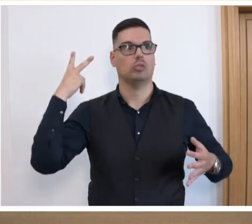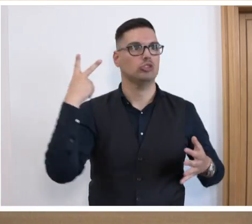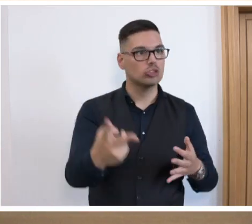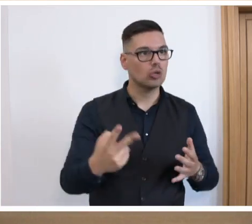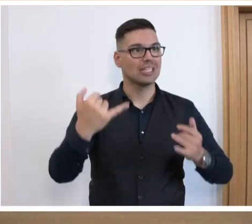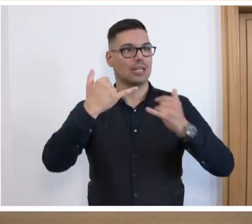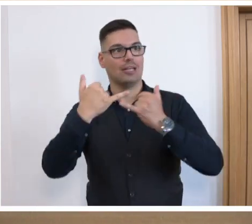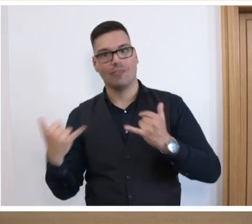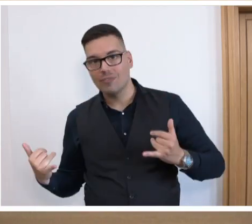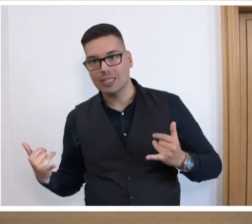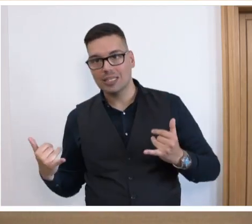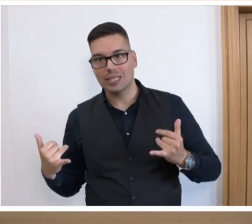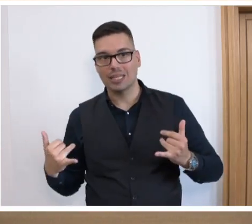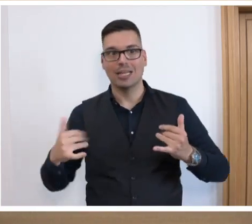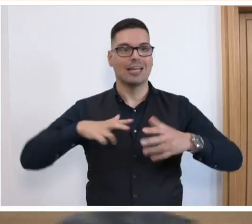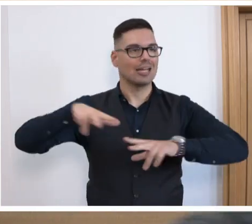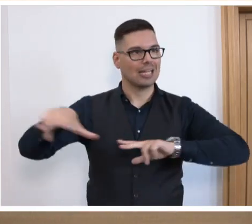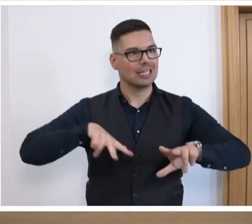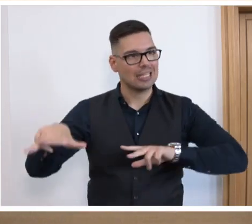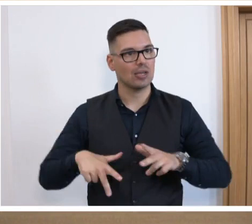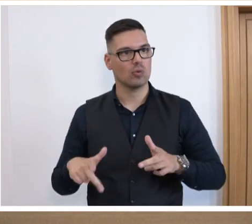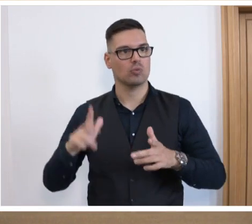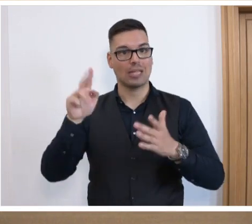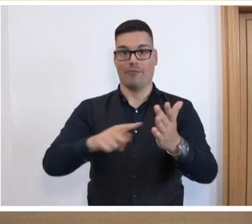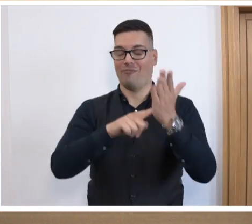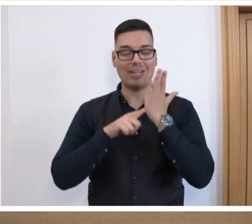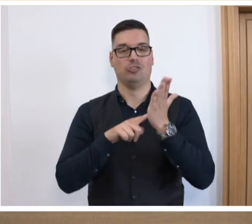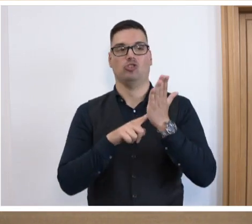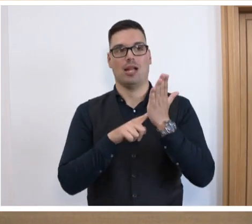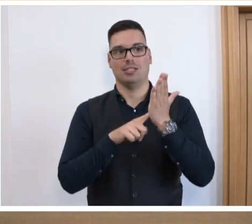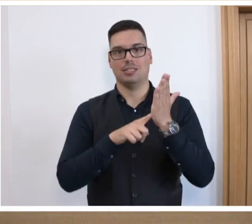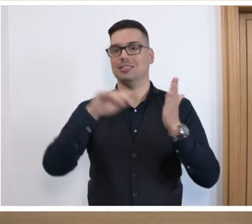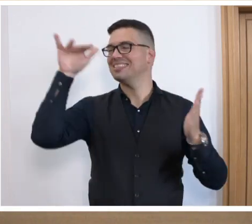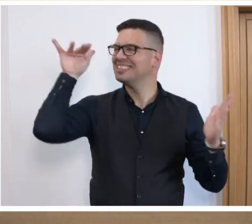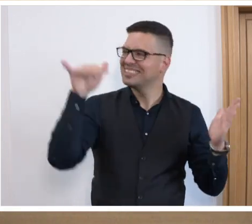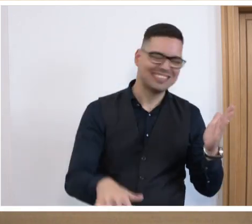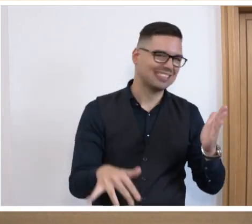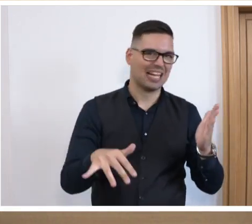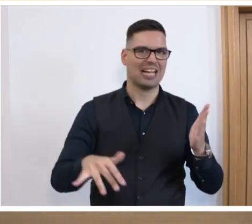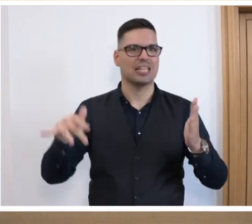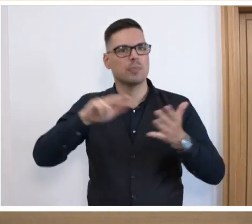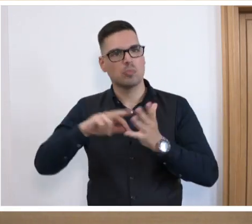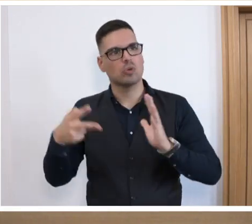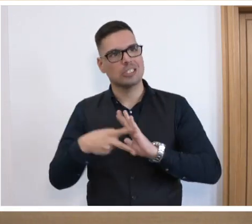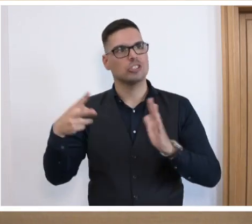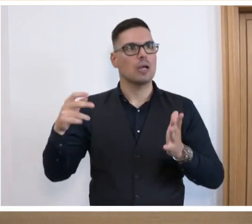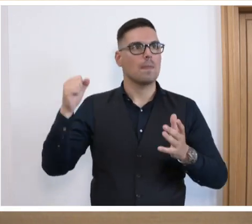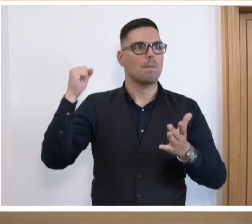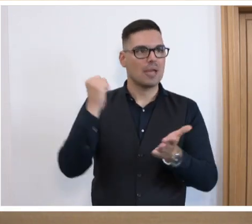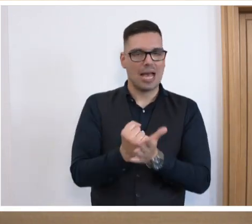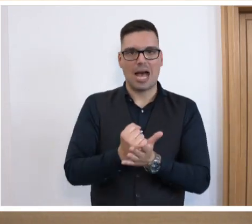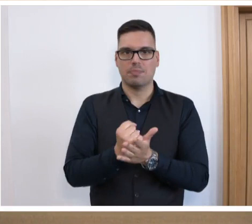verhält sich auch eine Alleinregierung. Und da muss man einfach feststellen, dass ein zusätzlicher politischer Beamtenjob